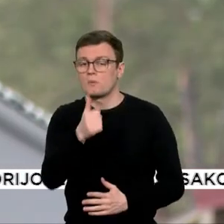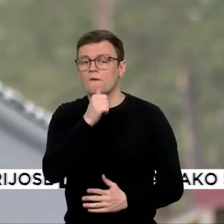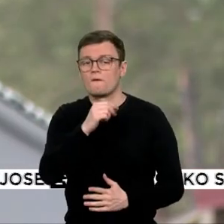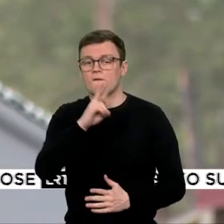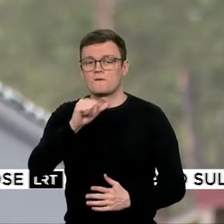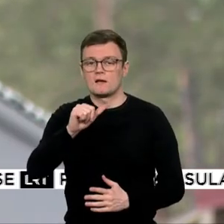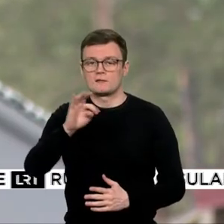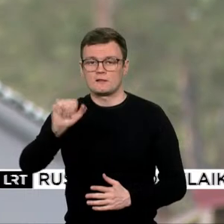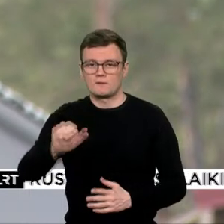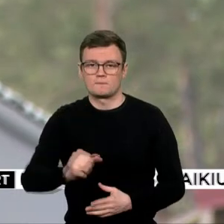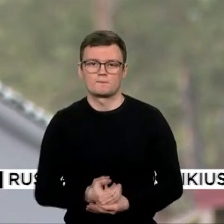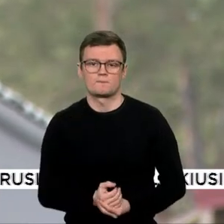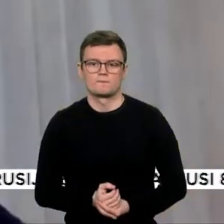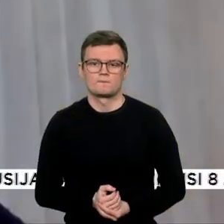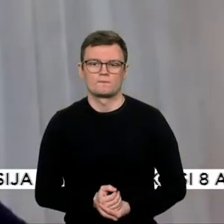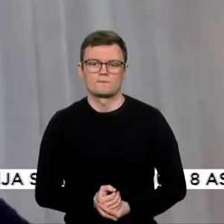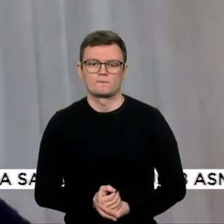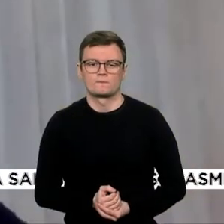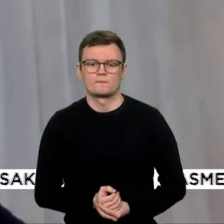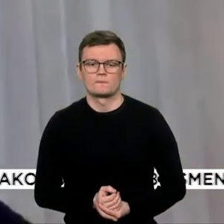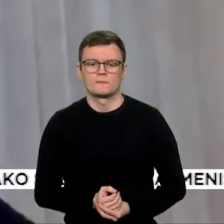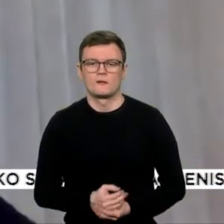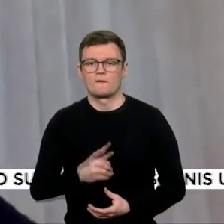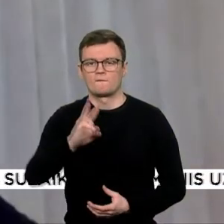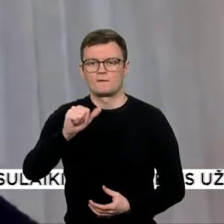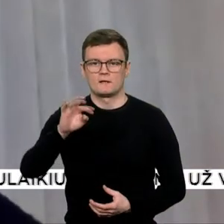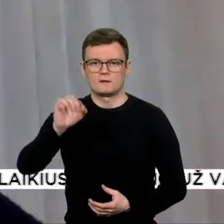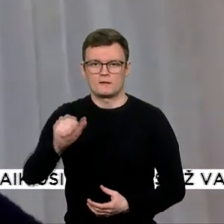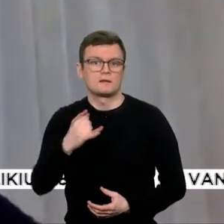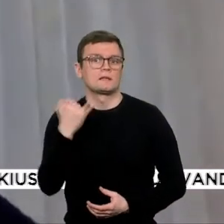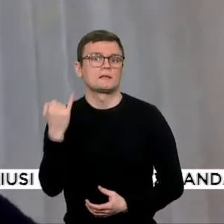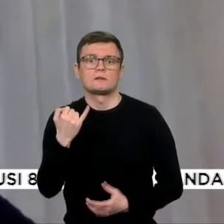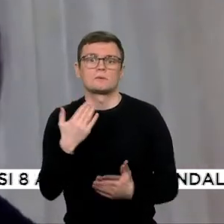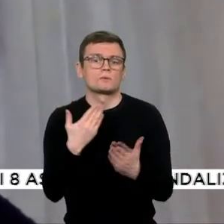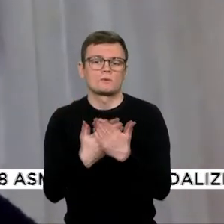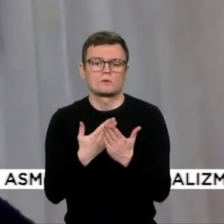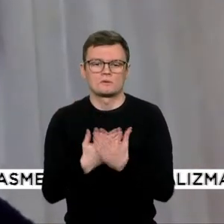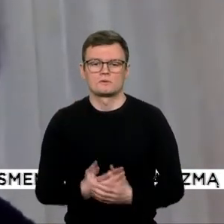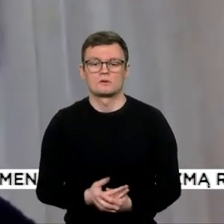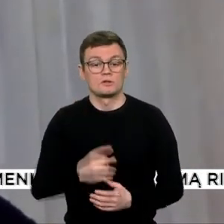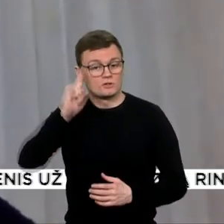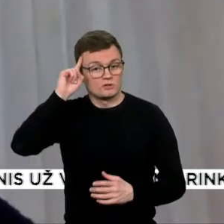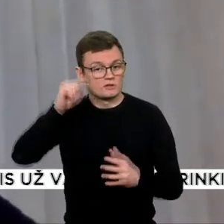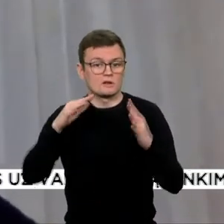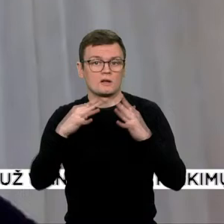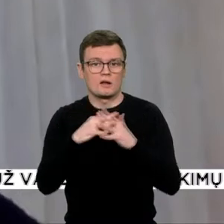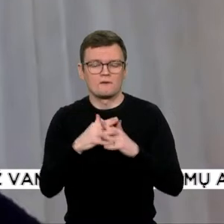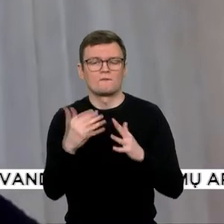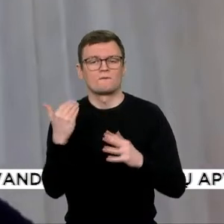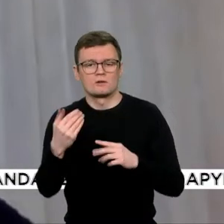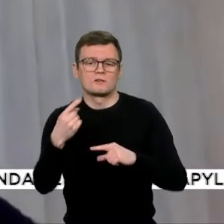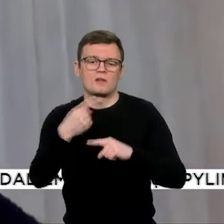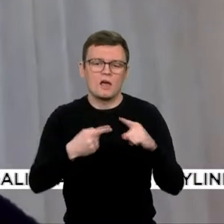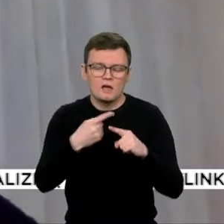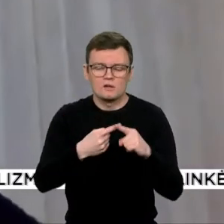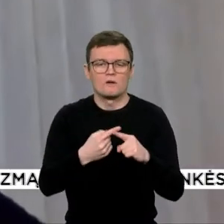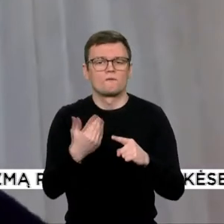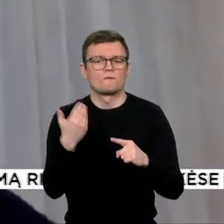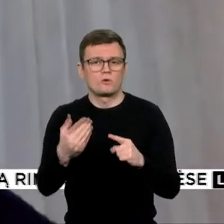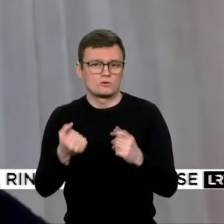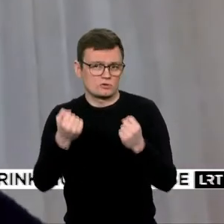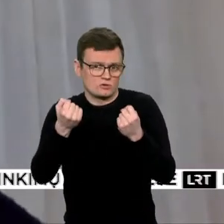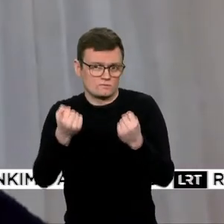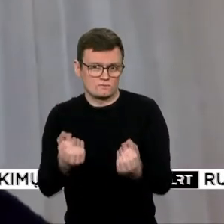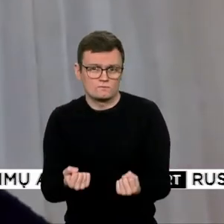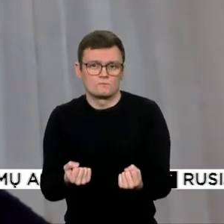Vata toks įdomus daiktas, žinant, kad vyksta karas. Man tokie produktai ir jų svoris ženklus padidėjimas